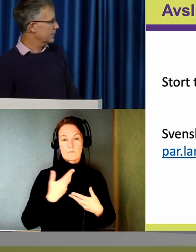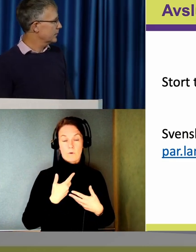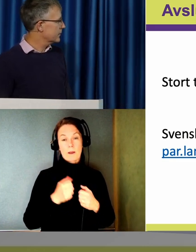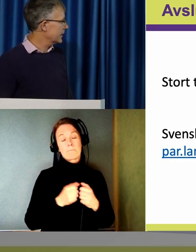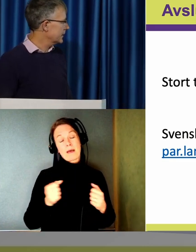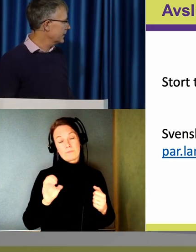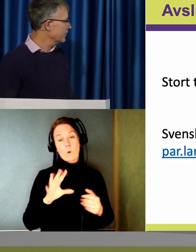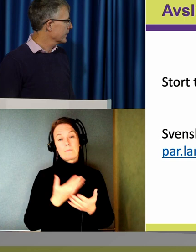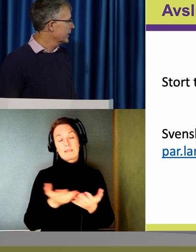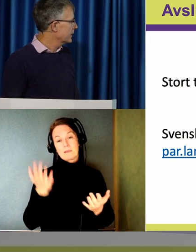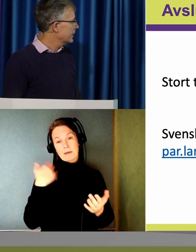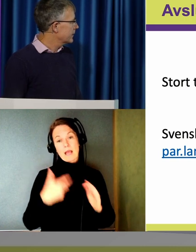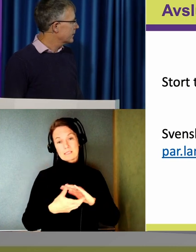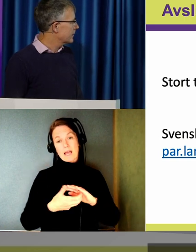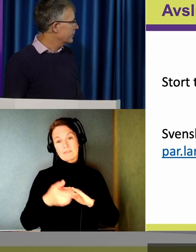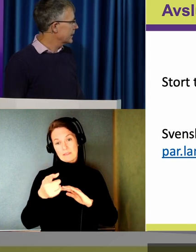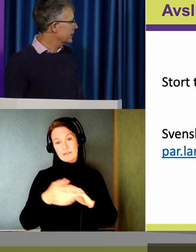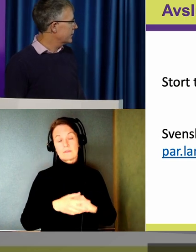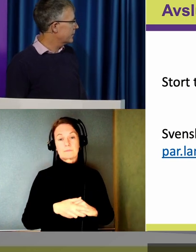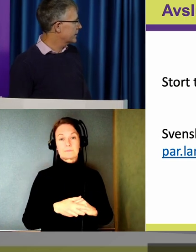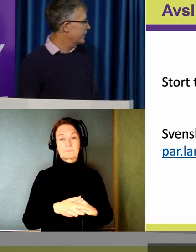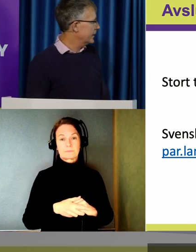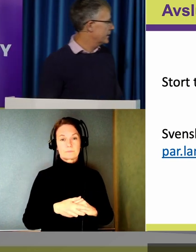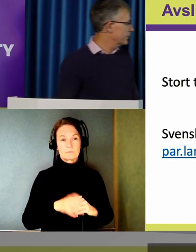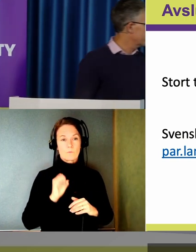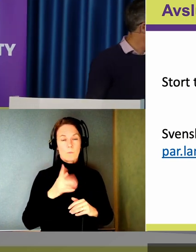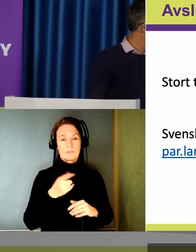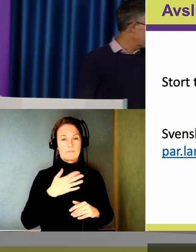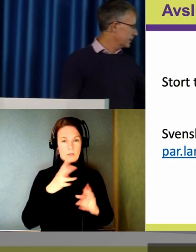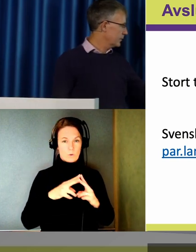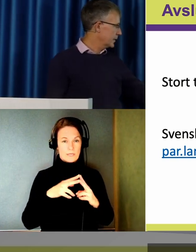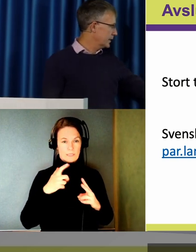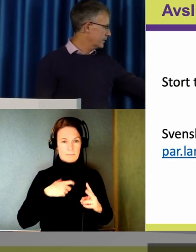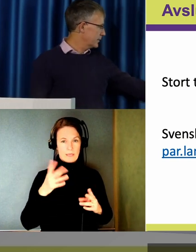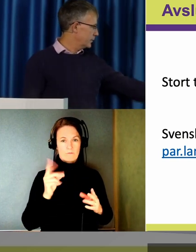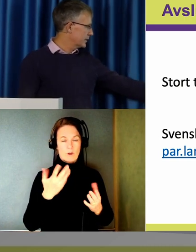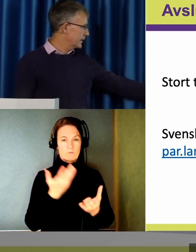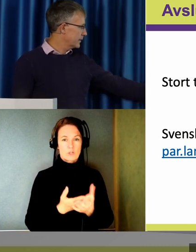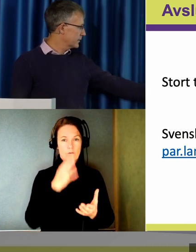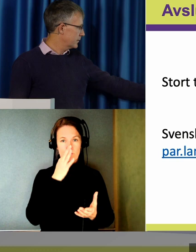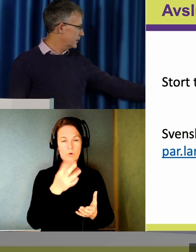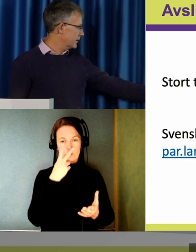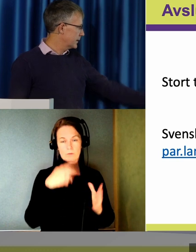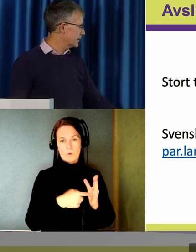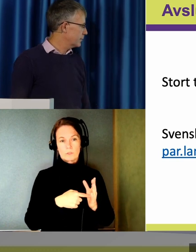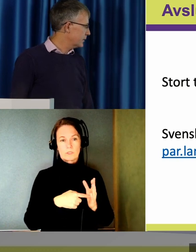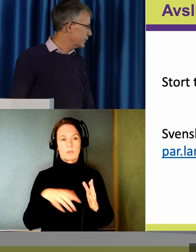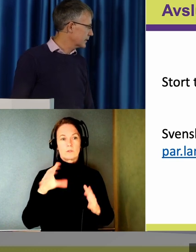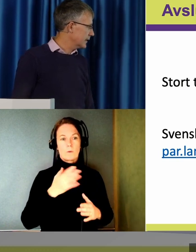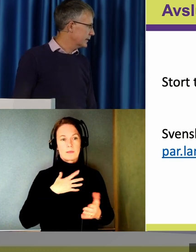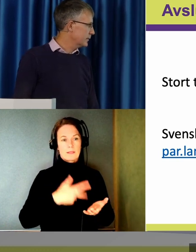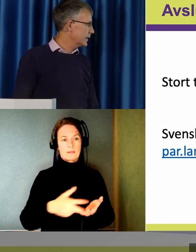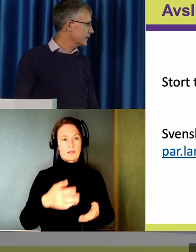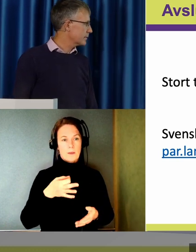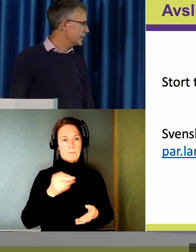går det att scanna den. Vill ni höra av er till mig. Med förslag, frågor, synpunkter. Så har jag adressen par